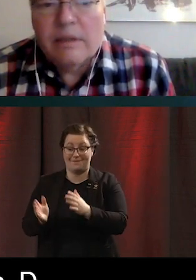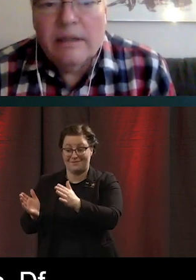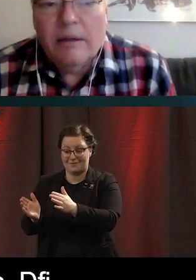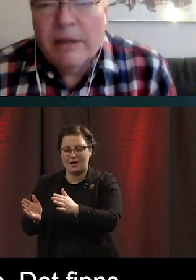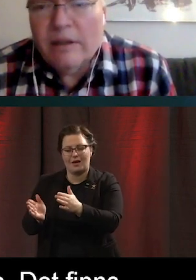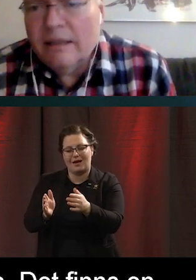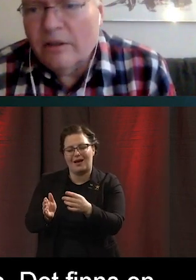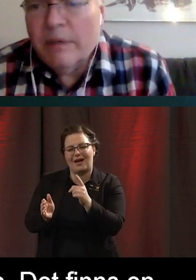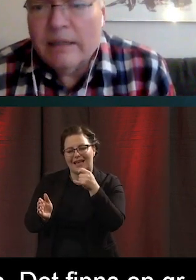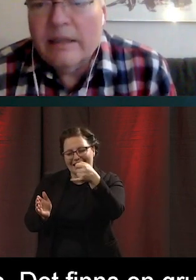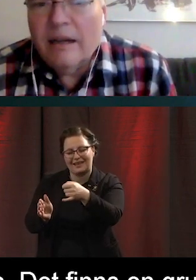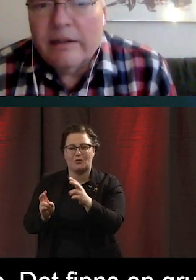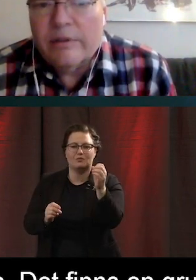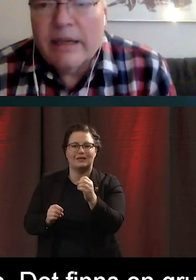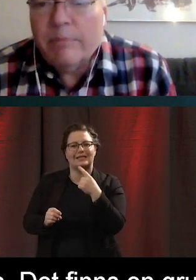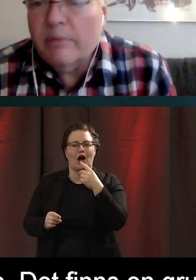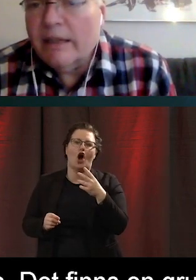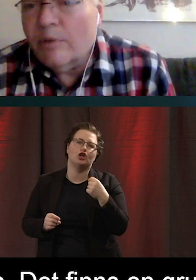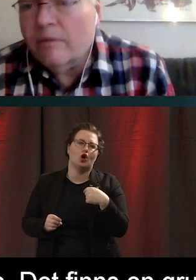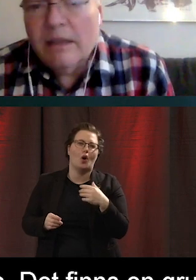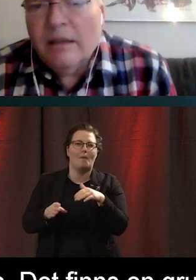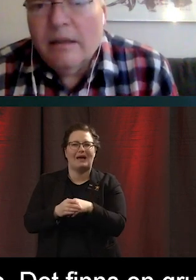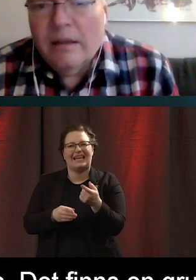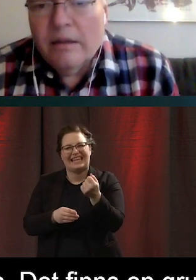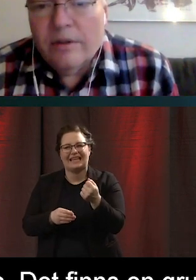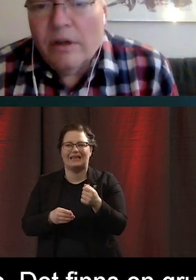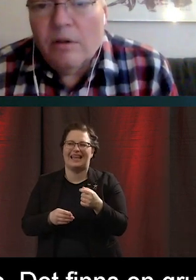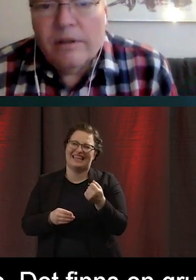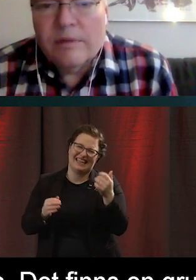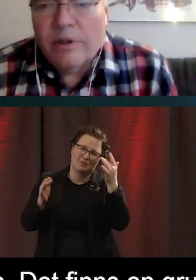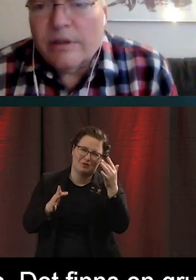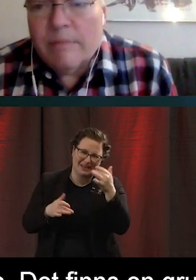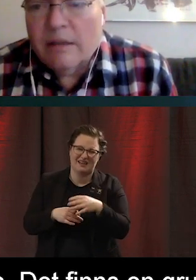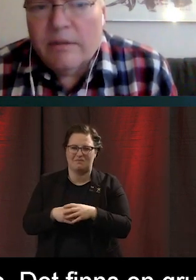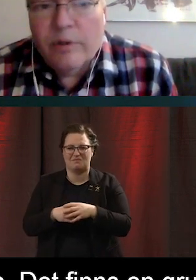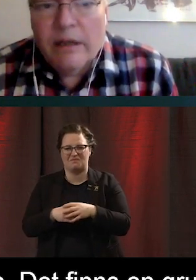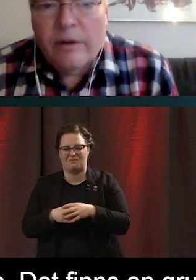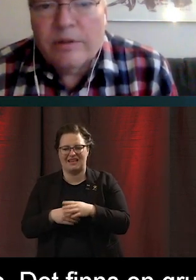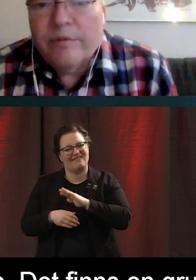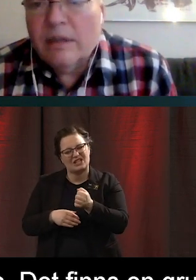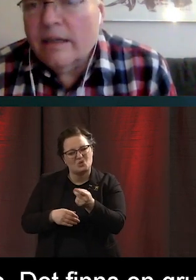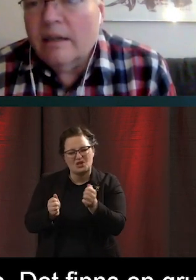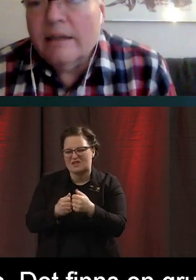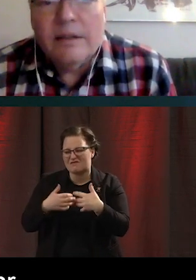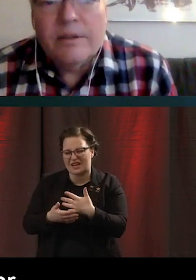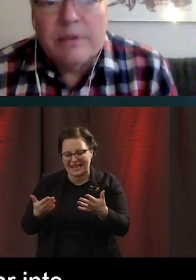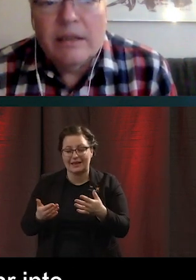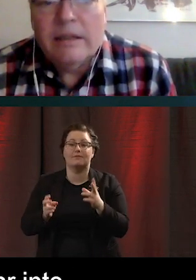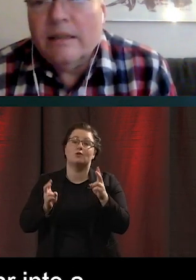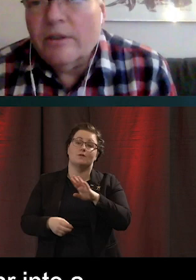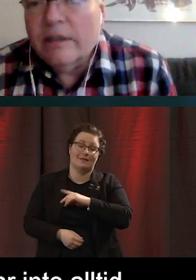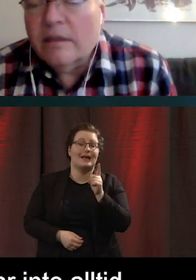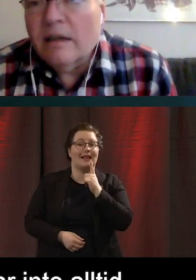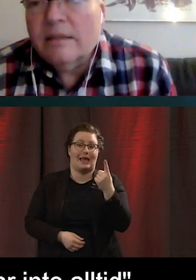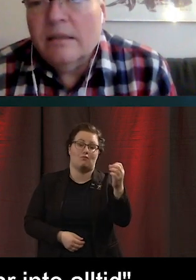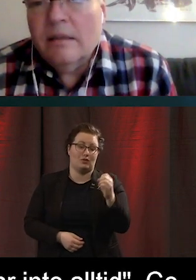en grupp som säger att jag deltar med lite grann. Det är ett problem. Och har saker som inte fungerar. Och så finns det en andel som säger